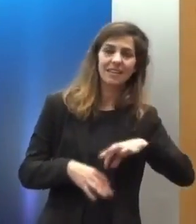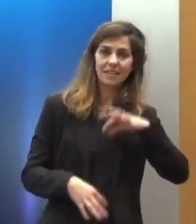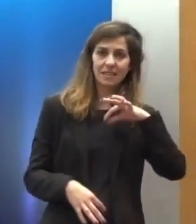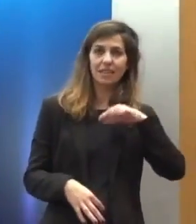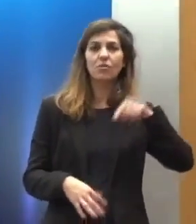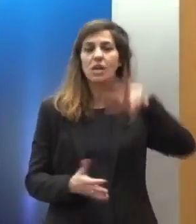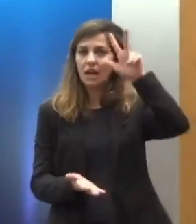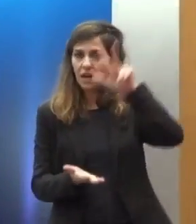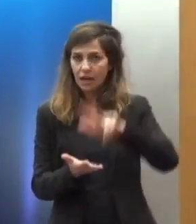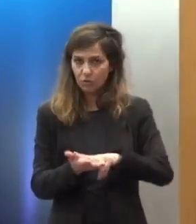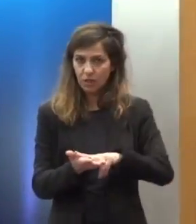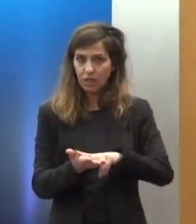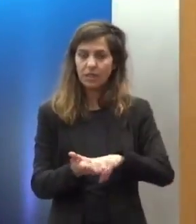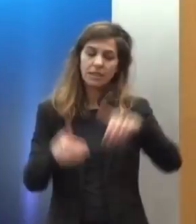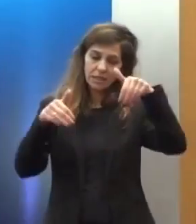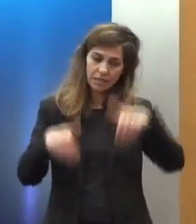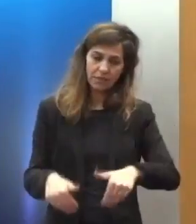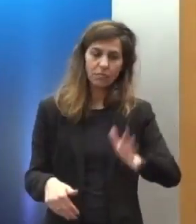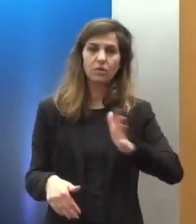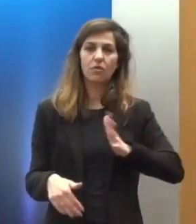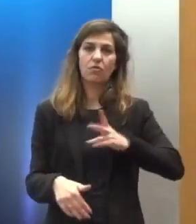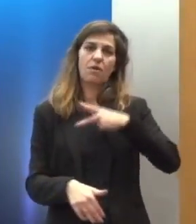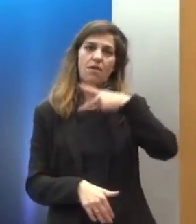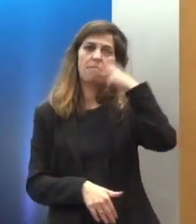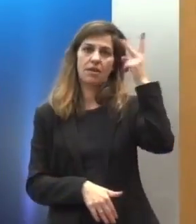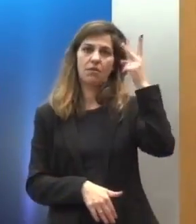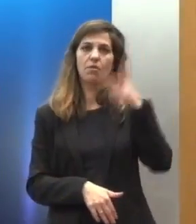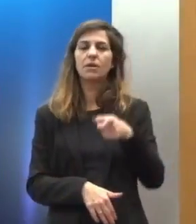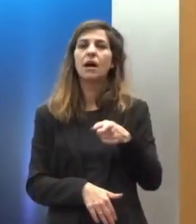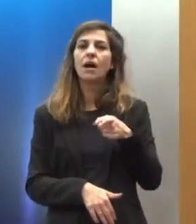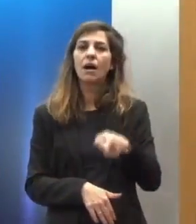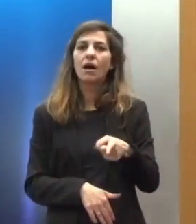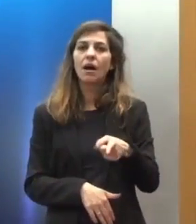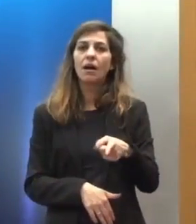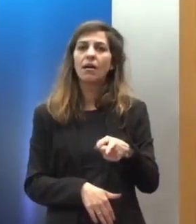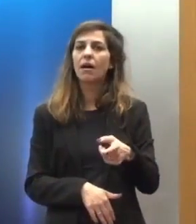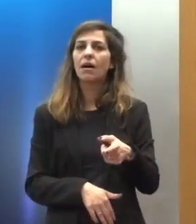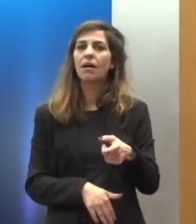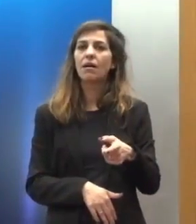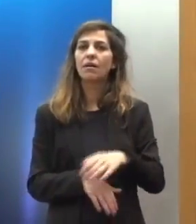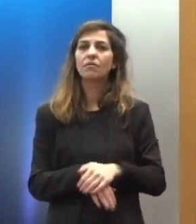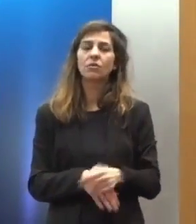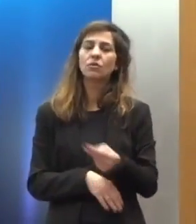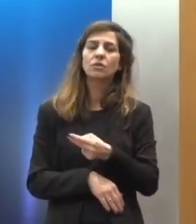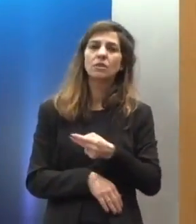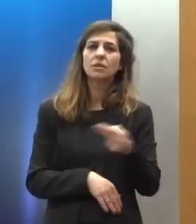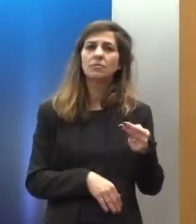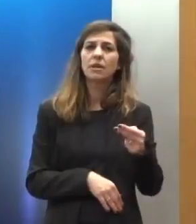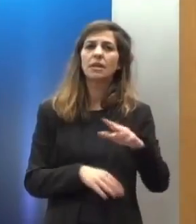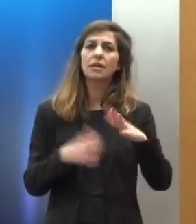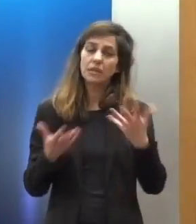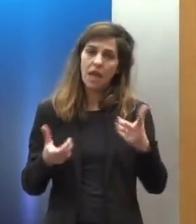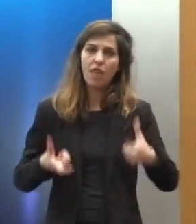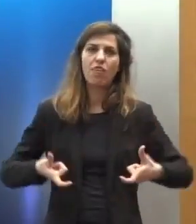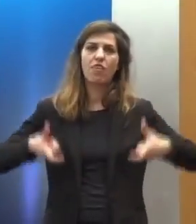σεβασμός των ανθρωπίνων δικαιωμάτων είναι συνειφασμένες με τις αξίες του